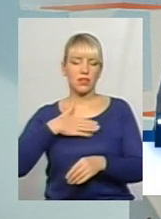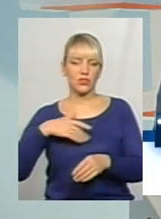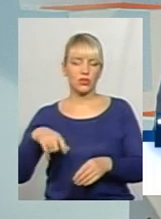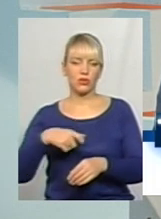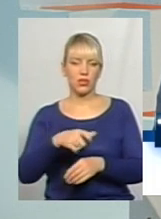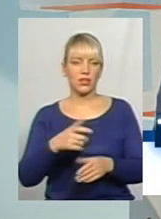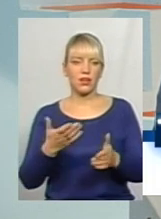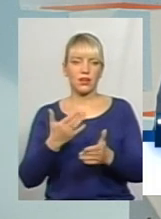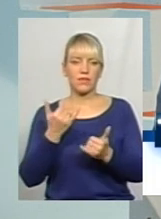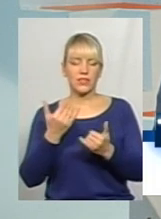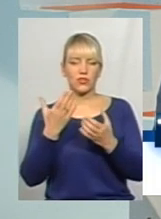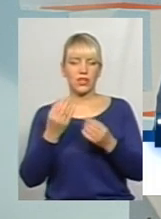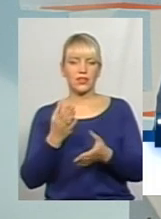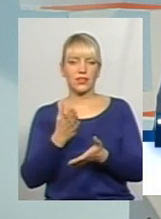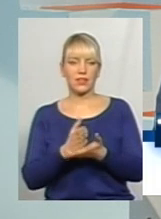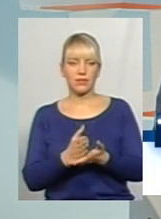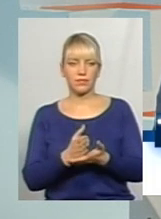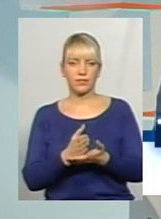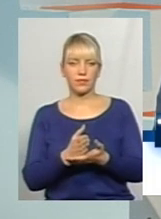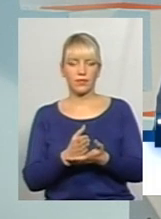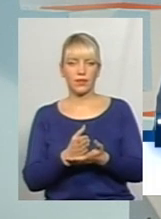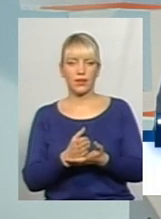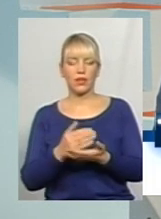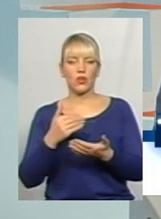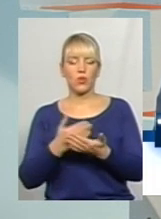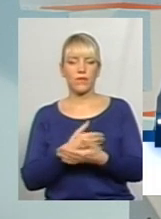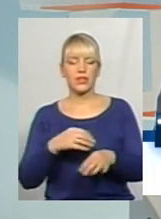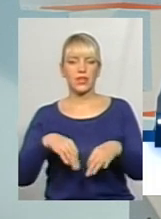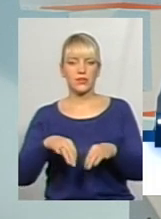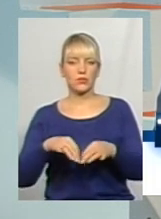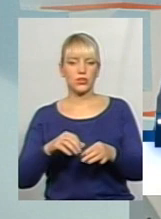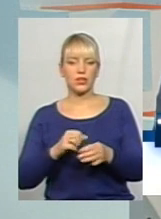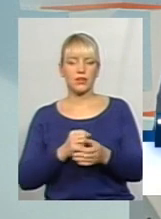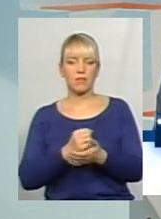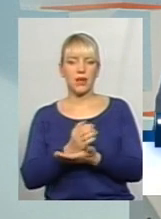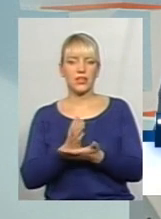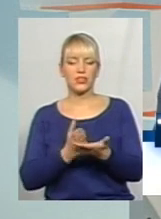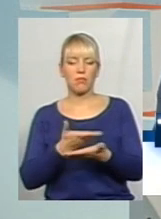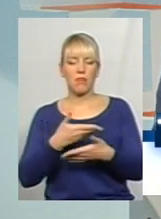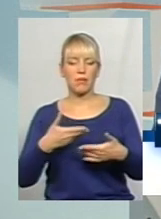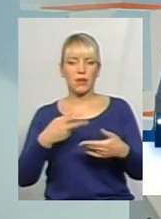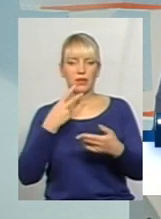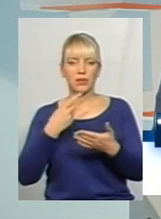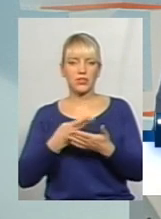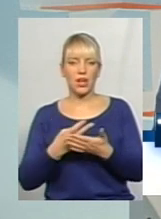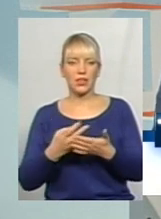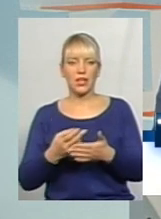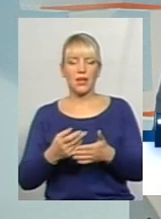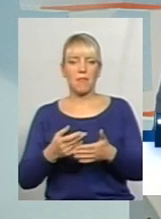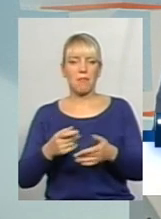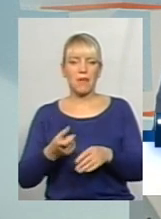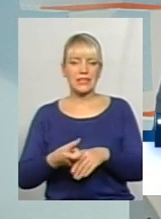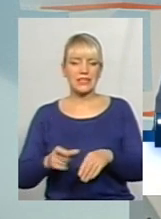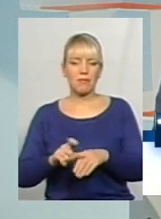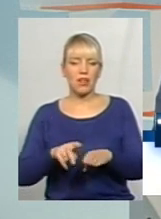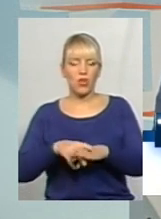яка на сьогоднішній день є. Тому і в новій транспортній мережі ми передбачали максимальну розмонтаженість центральної частини міста.